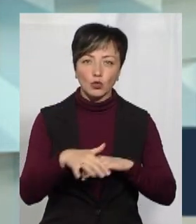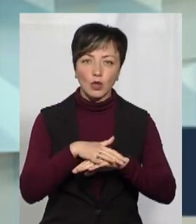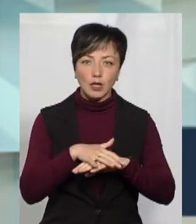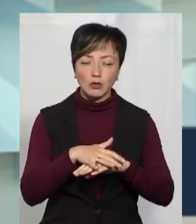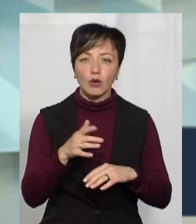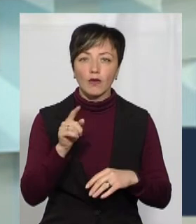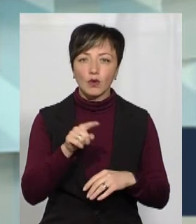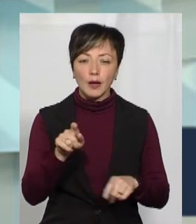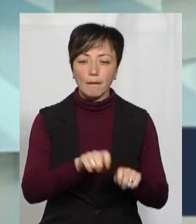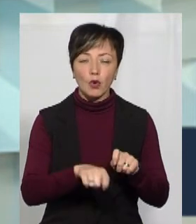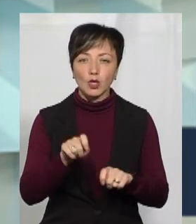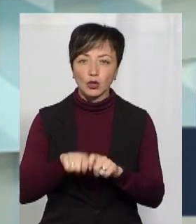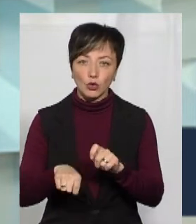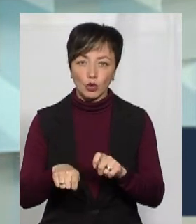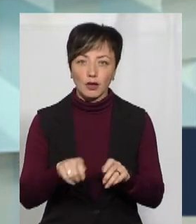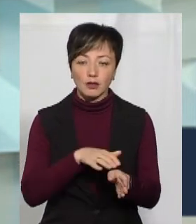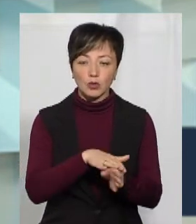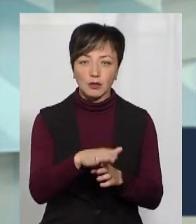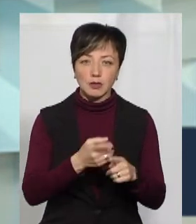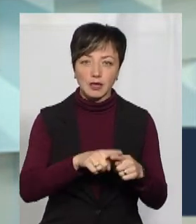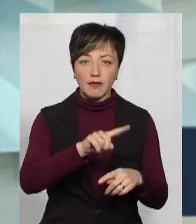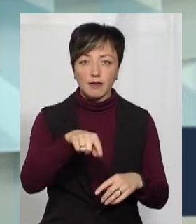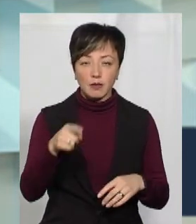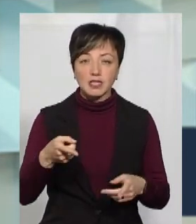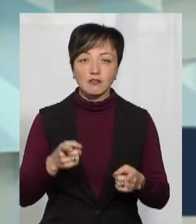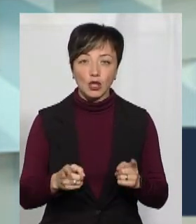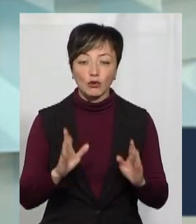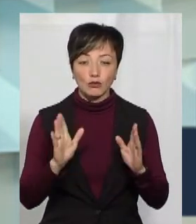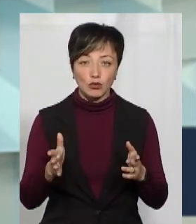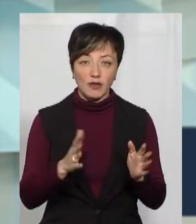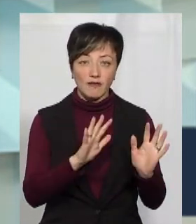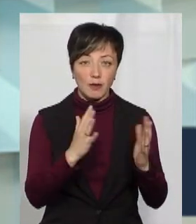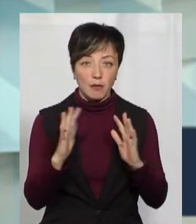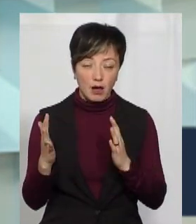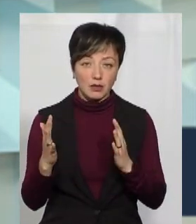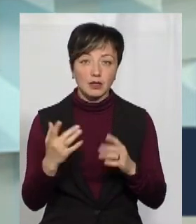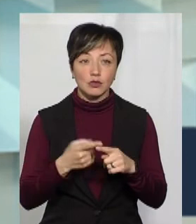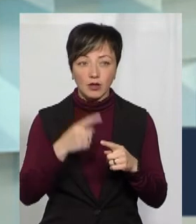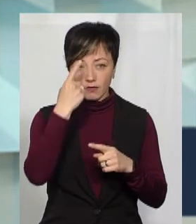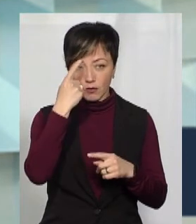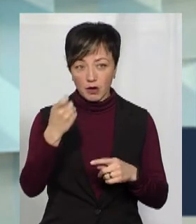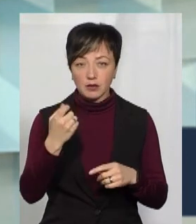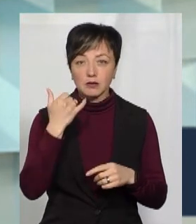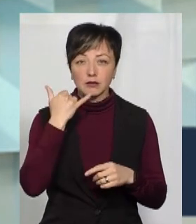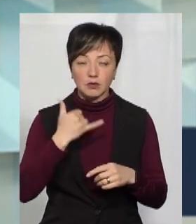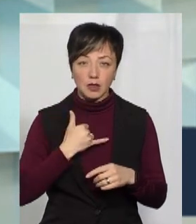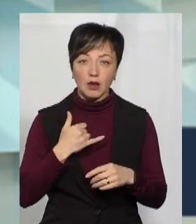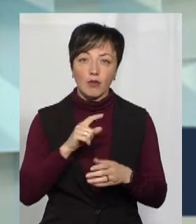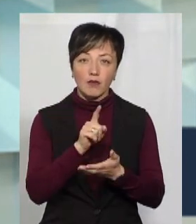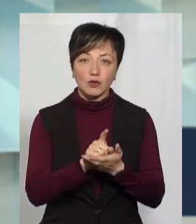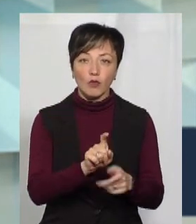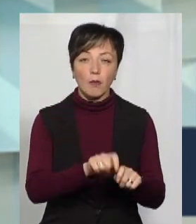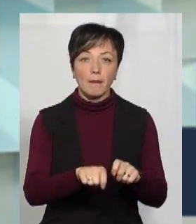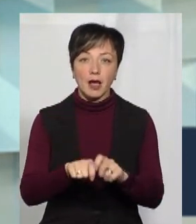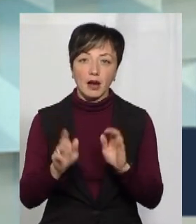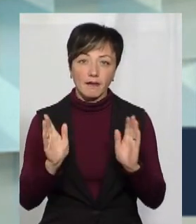вони моніторять дотримання цих вимог. Звичайно, якщо будуть отакі випадки, ми цю інформацію, яку дякую, що ви озвучили, ми обов